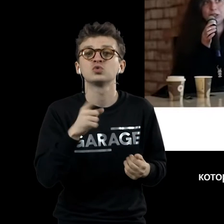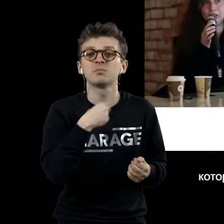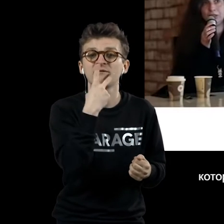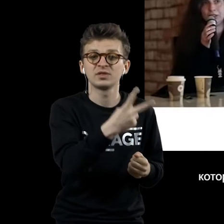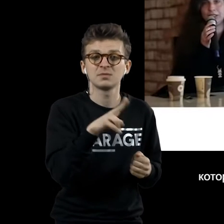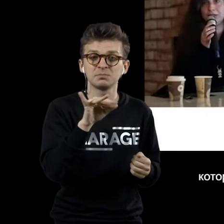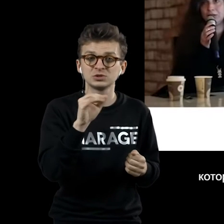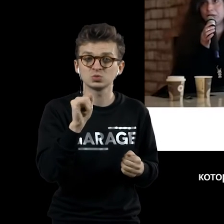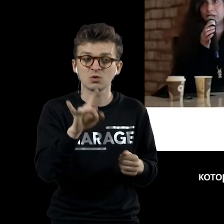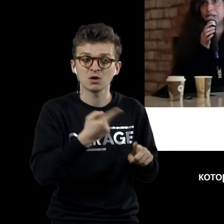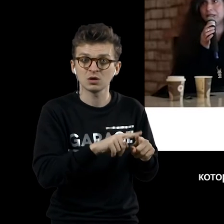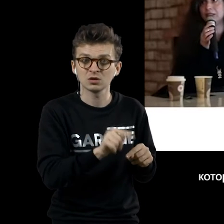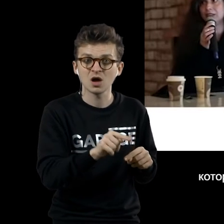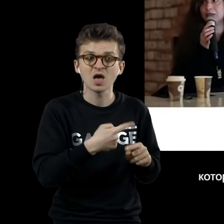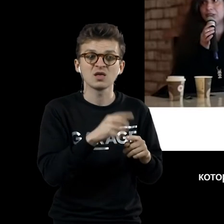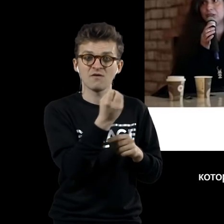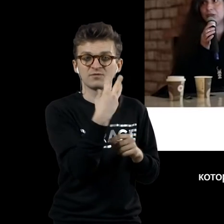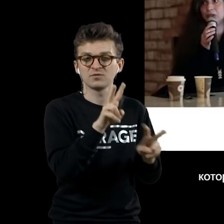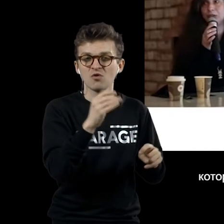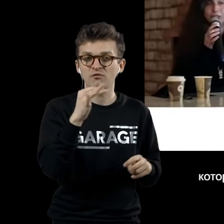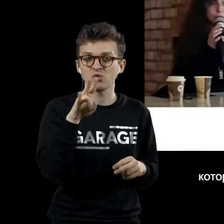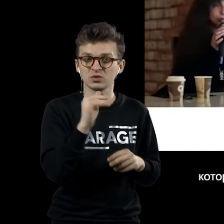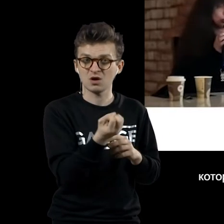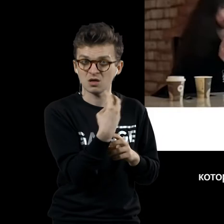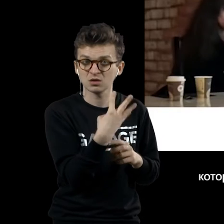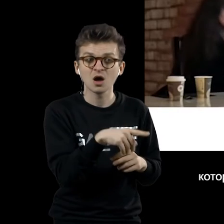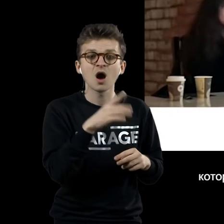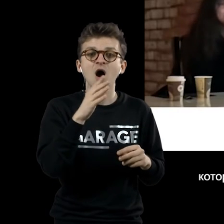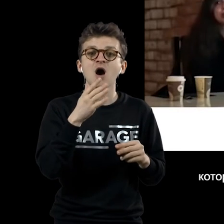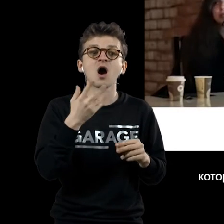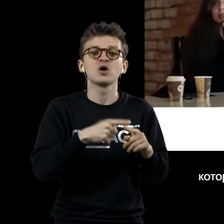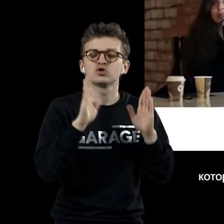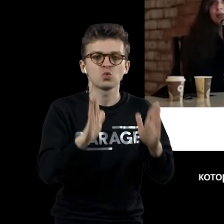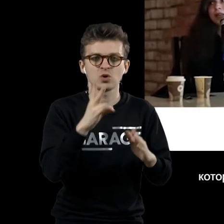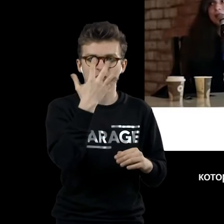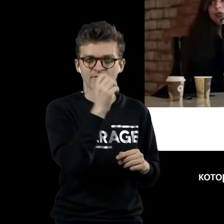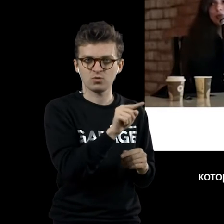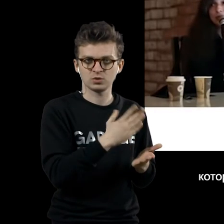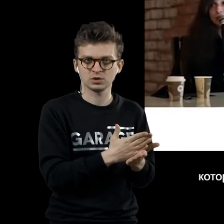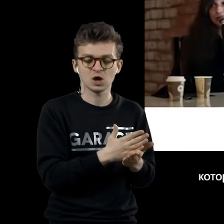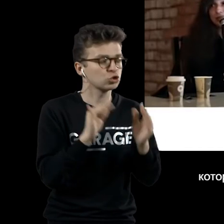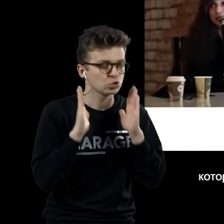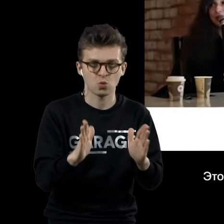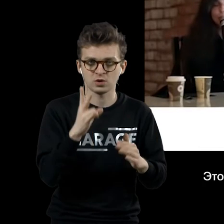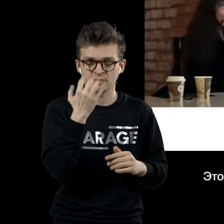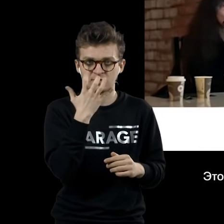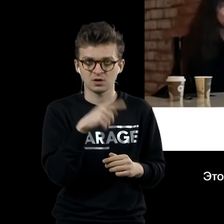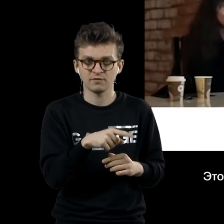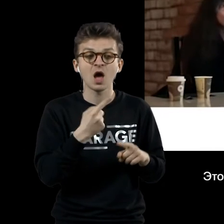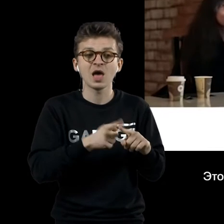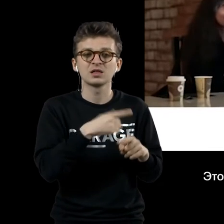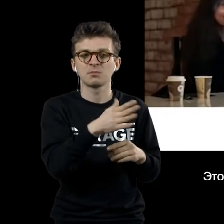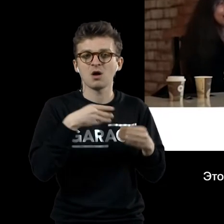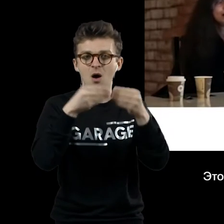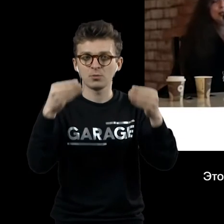который мы видим на этой фотографии, фонтан, сделанный в 1917 году, существует на фотографии. И только на фотографии. Это обложка